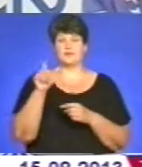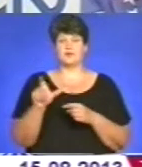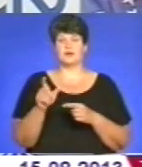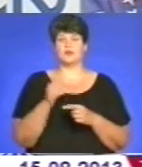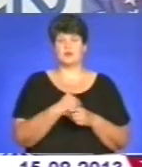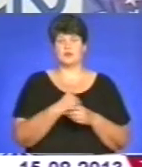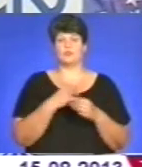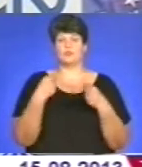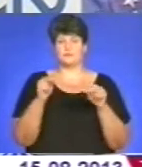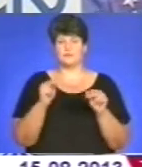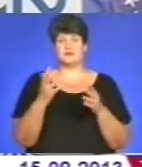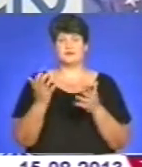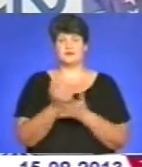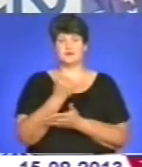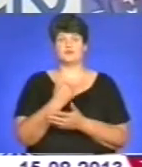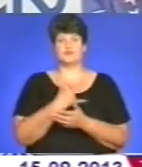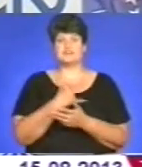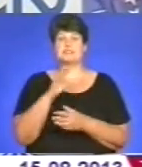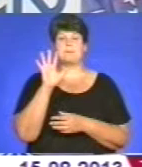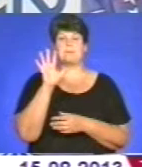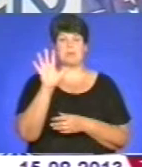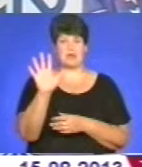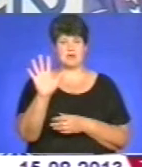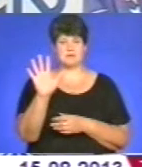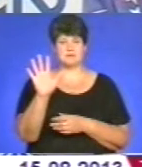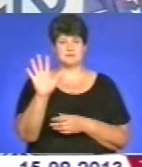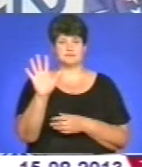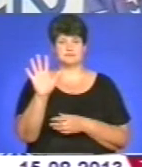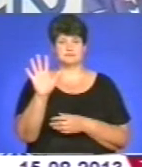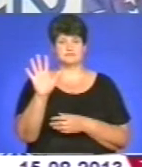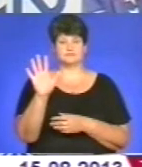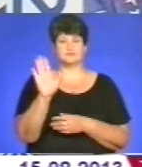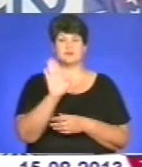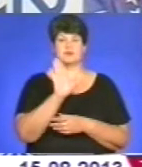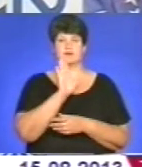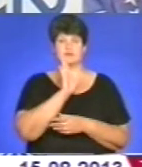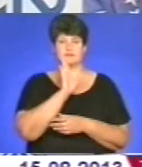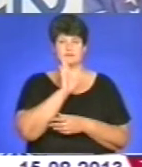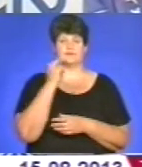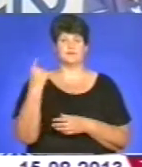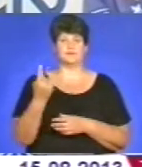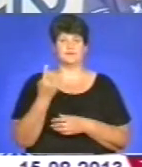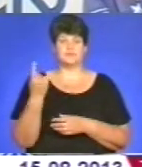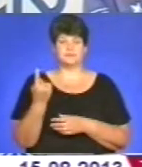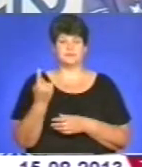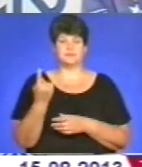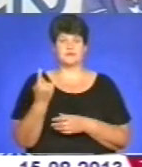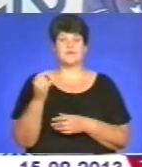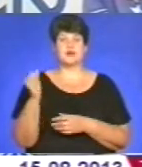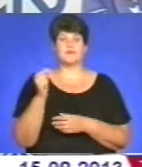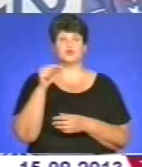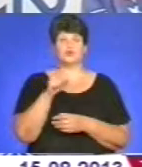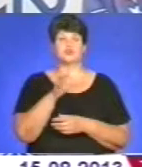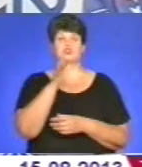зокрема, таким чином він знайшов нас п'ять жителів області. А в той